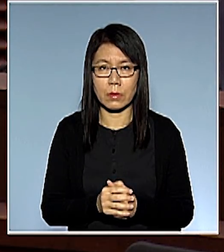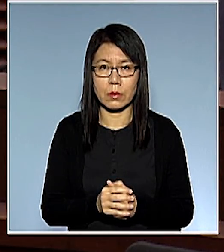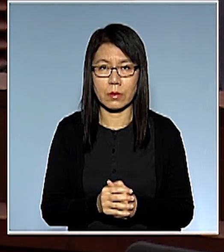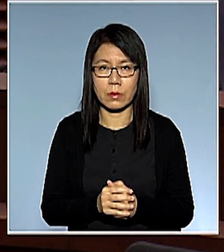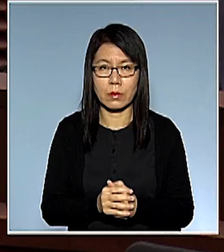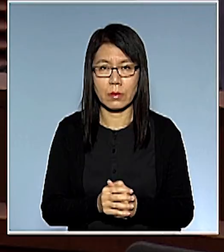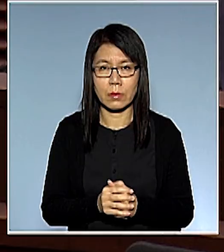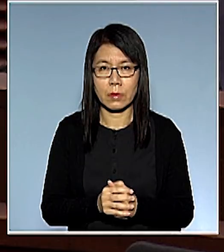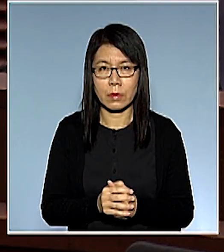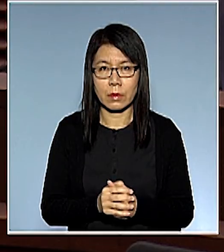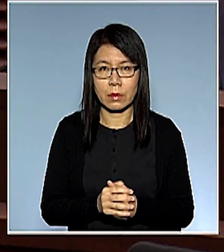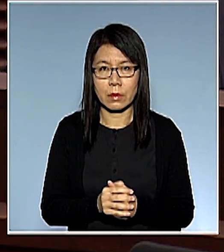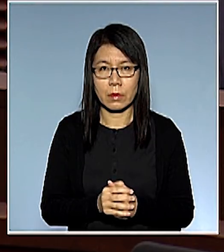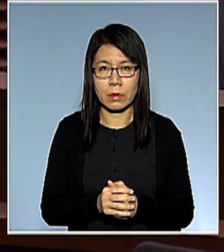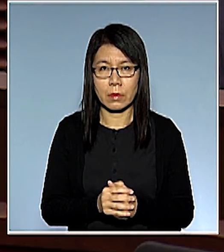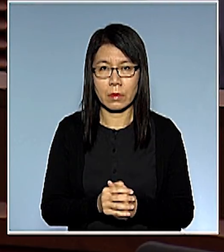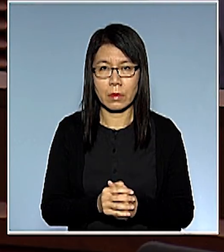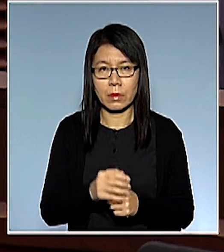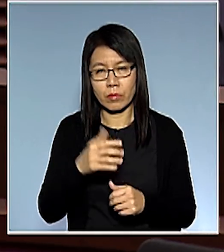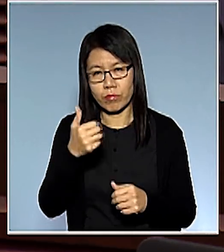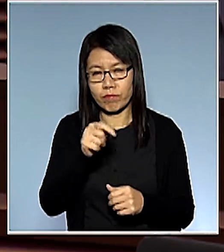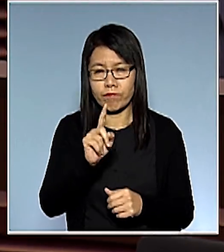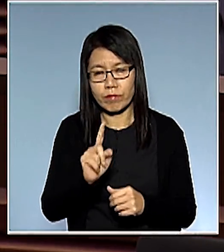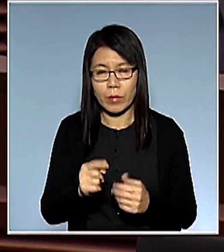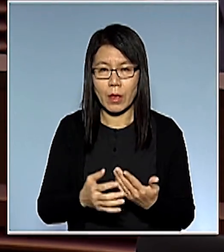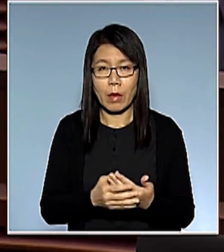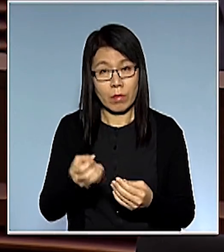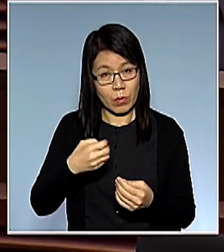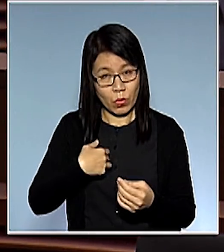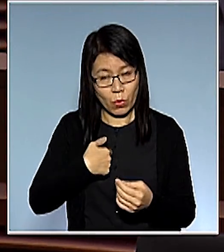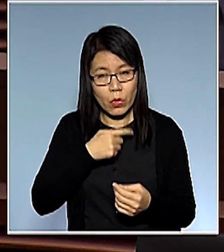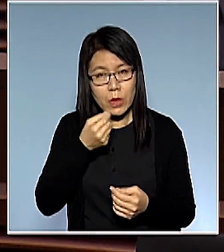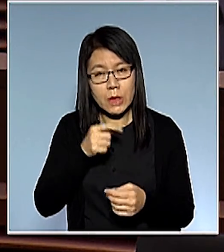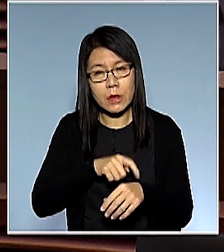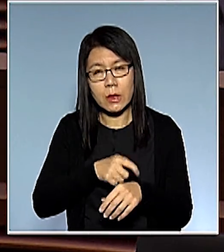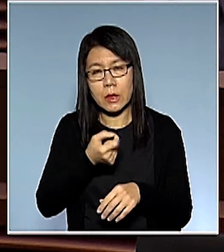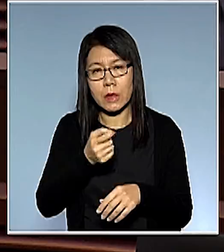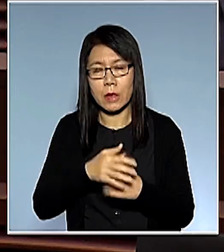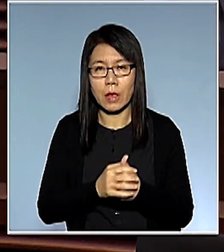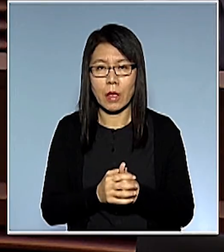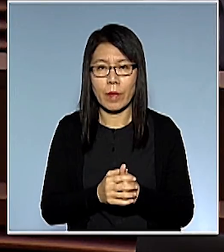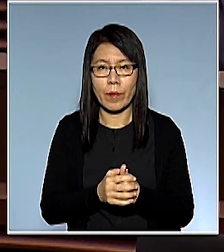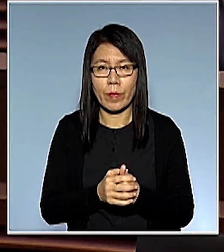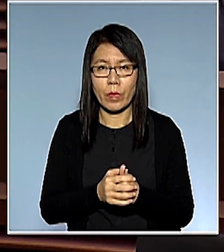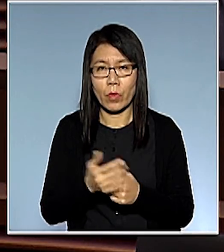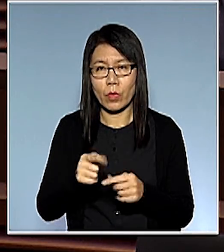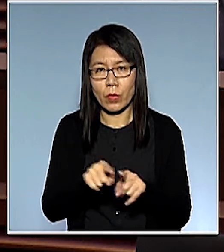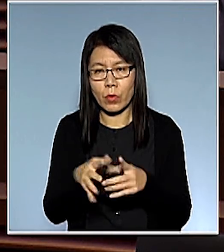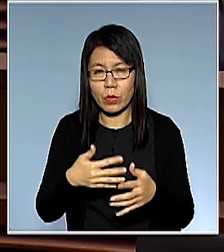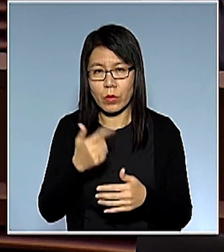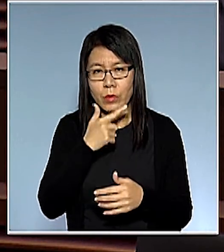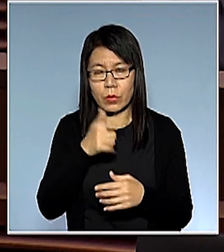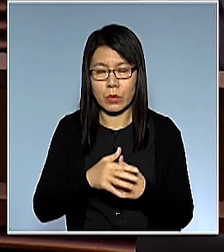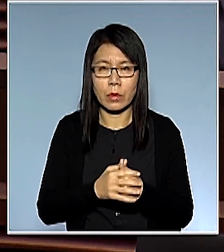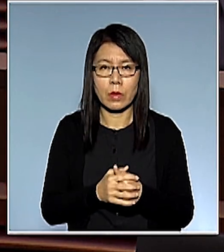主席為什麼我們容許我少少說因為很多同事都說因為不想有一個